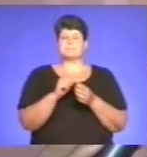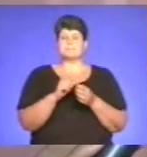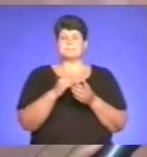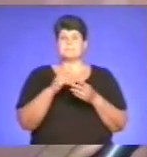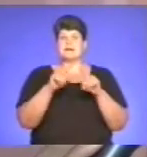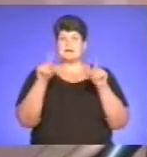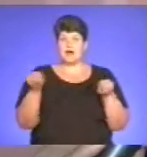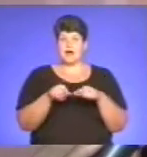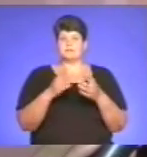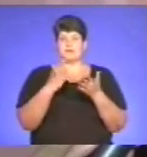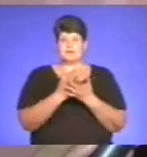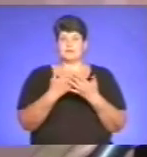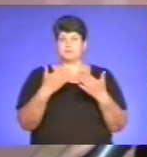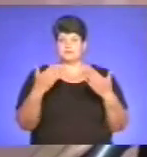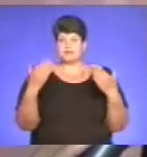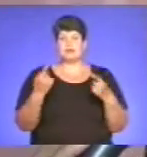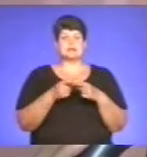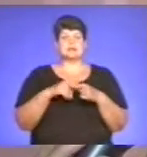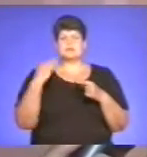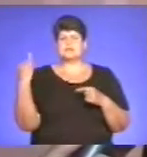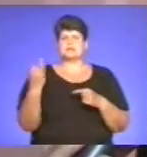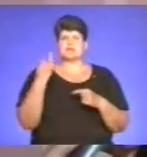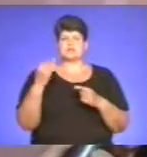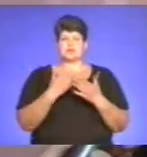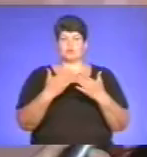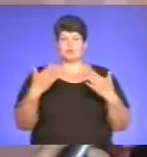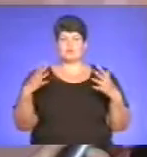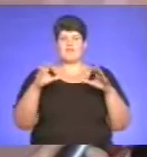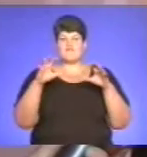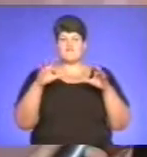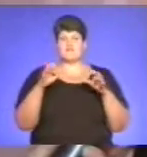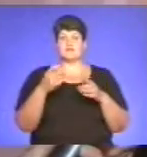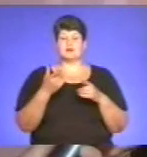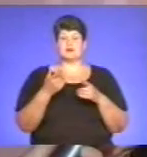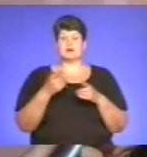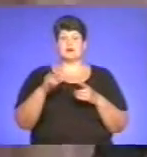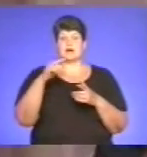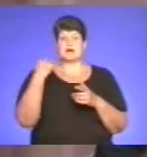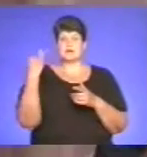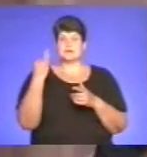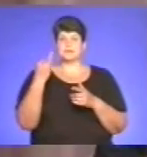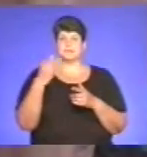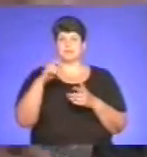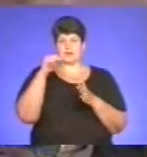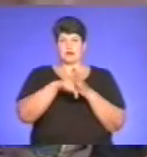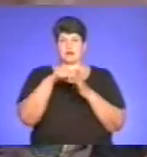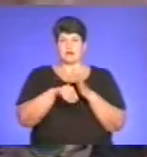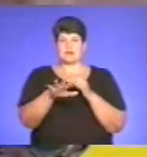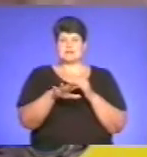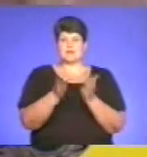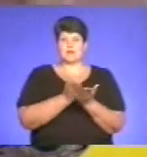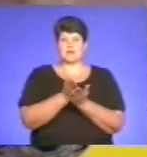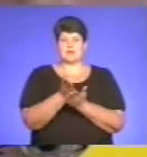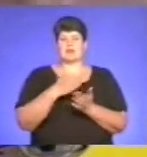висновили в експозиції, це одна з найцікавіших в Україні музей, власник краєзнавчого напрямку. Якщо нашому музею